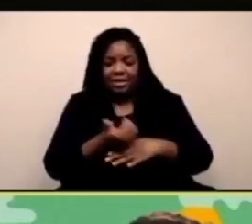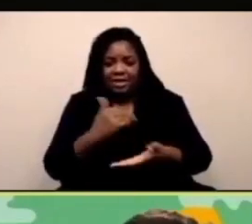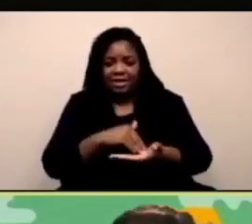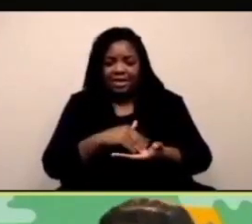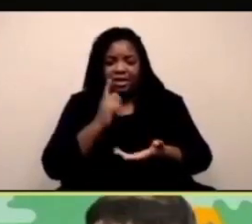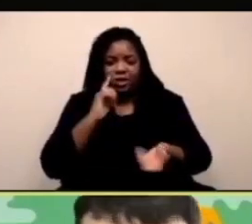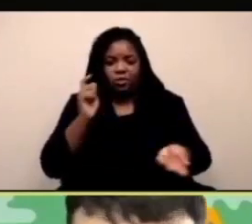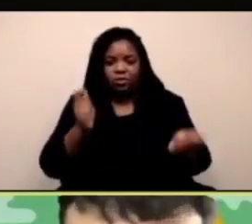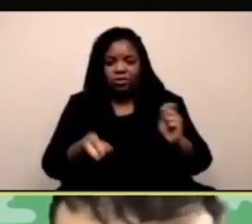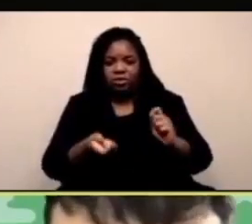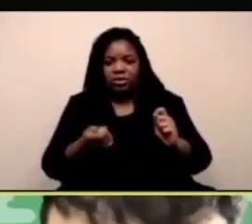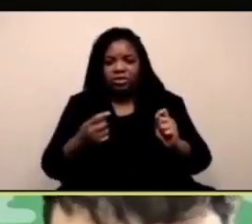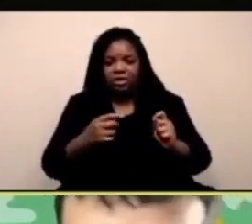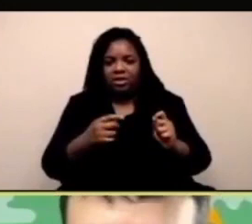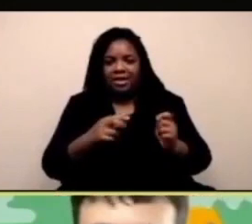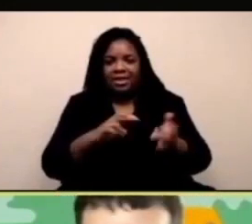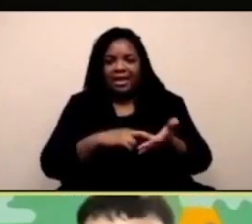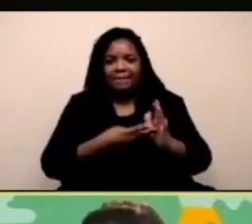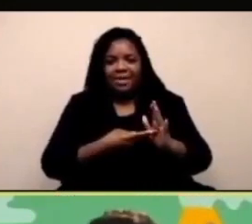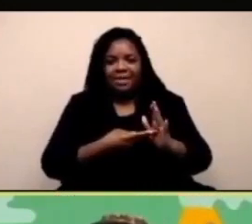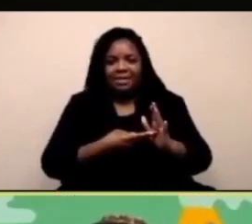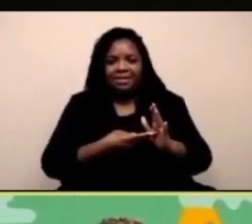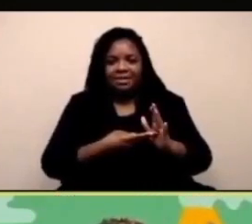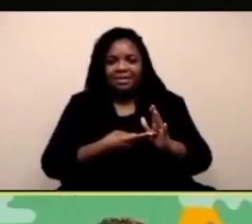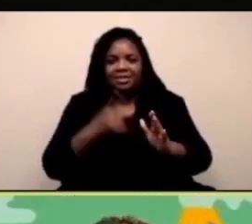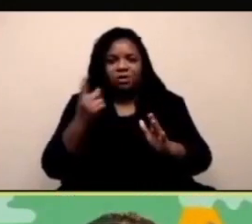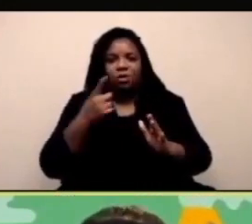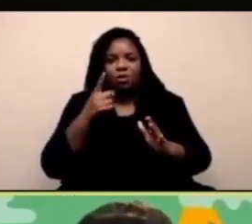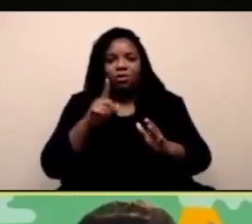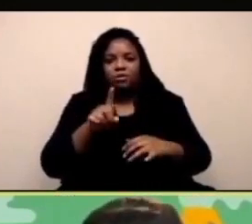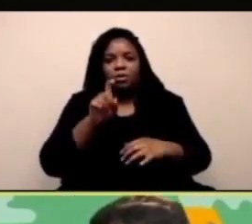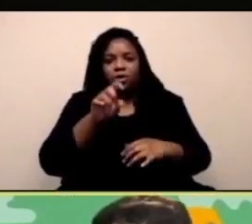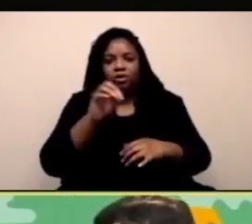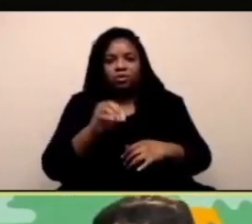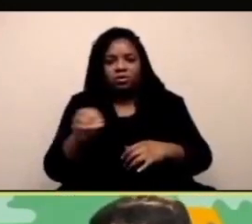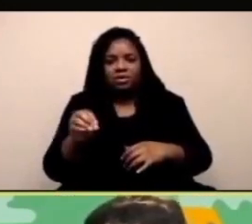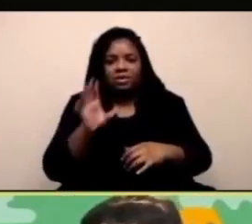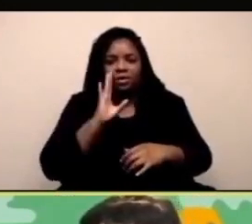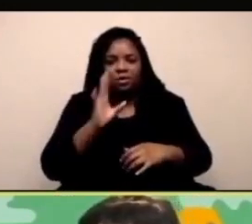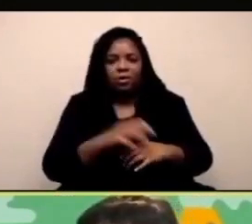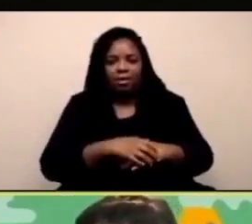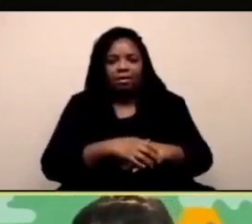per cambiare di misura, che assegna a una misura particolare.